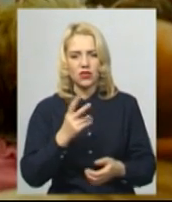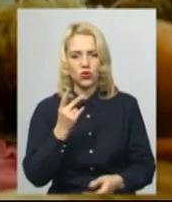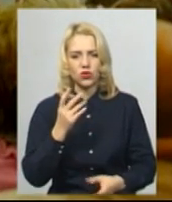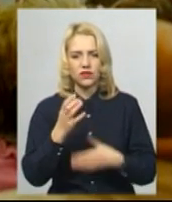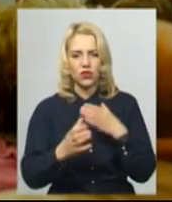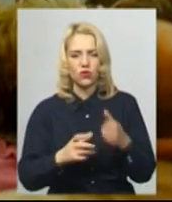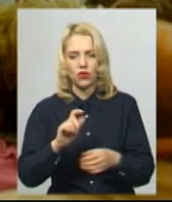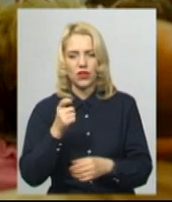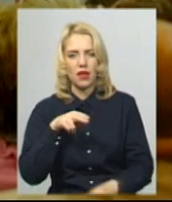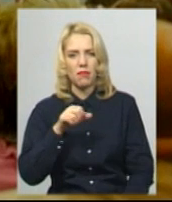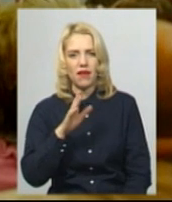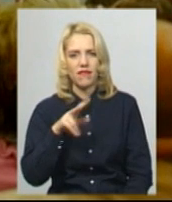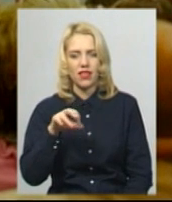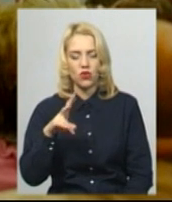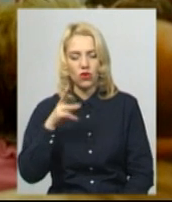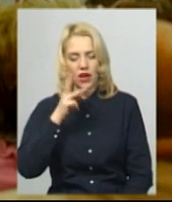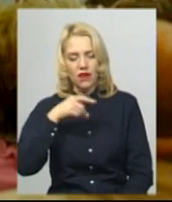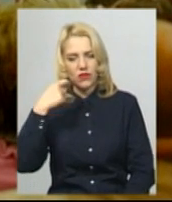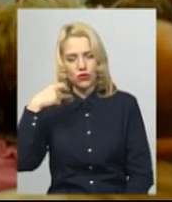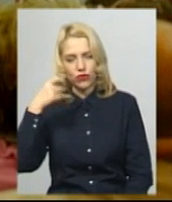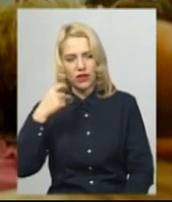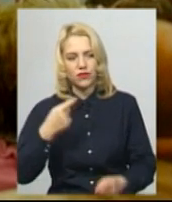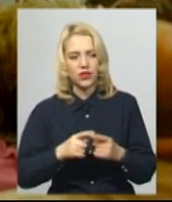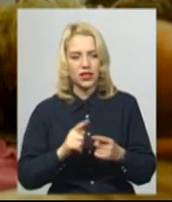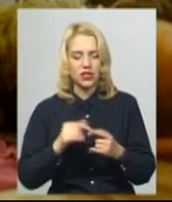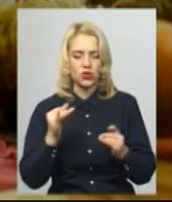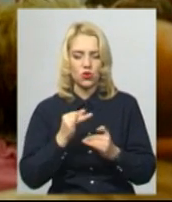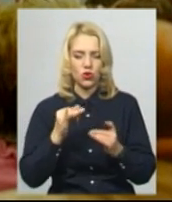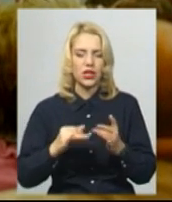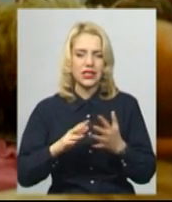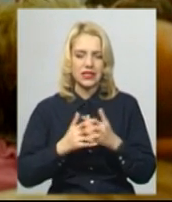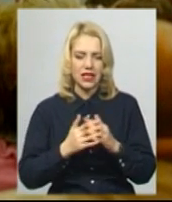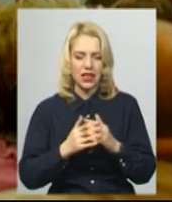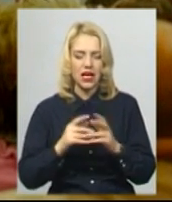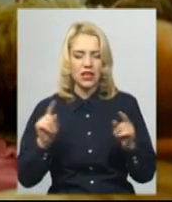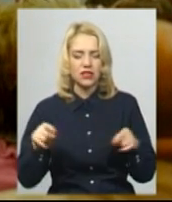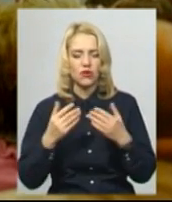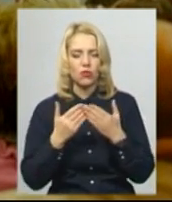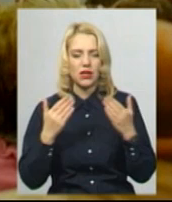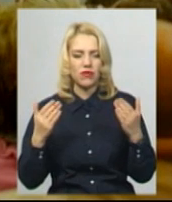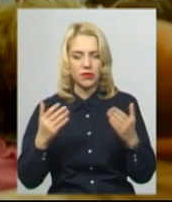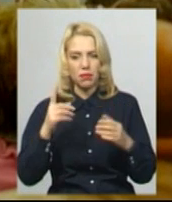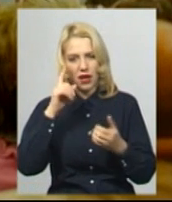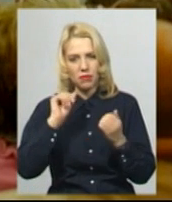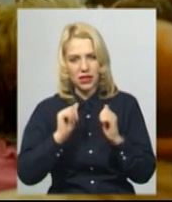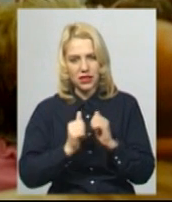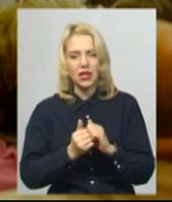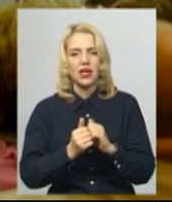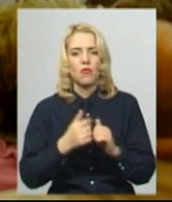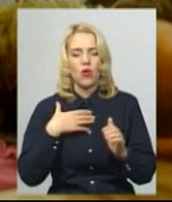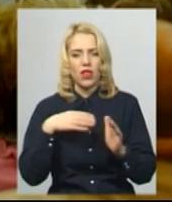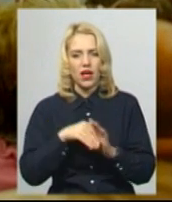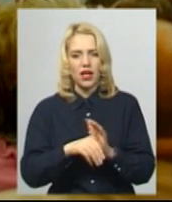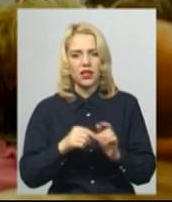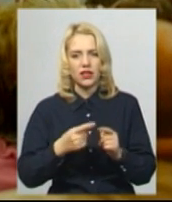Павленка. Він фільмував основні віхи історії села, створив музей пам'яті полеглих односельчан. На допрем'єрний показ запросили